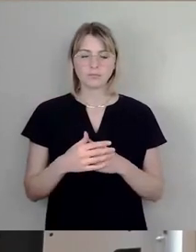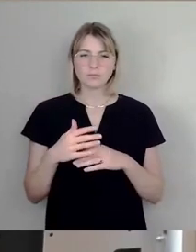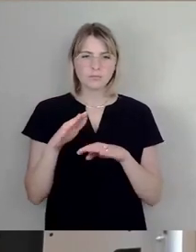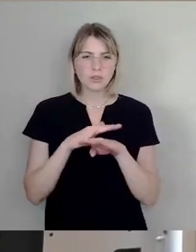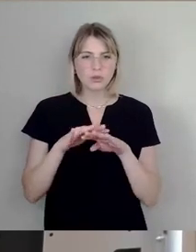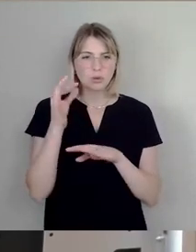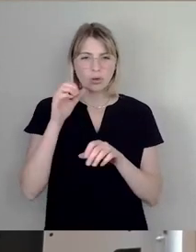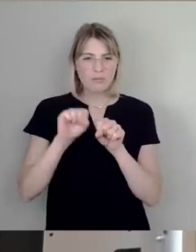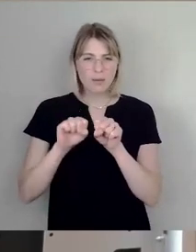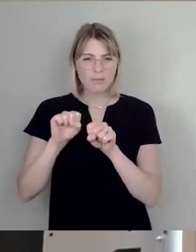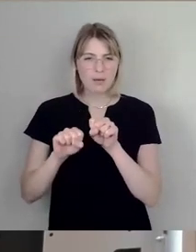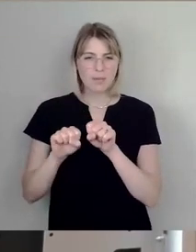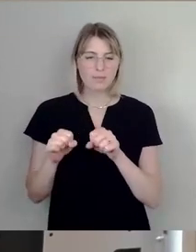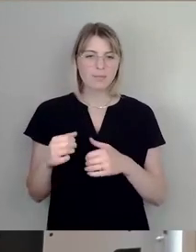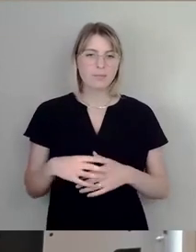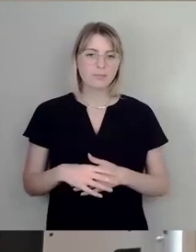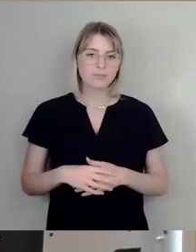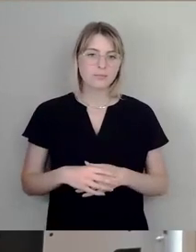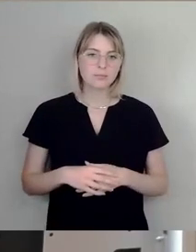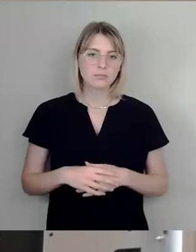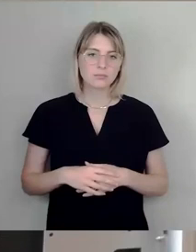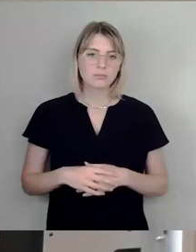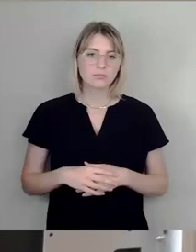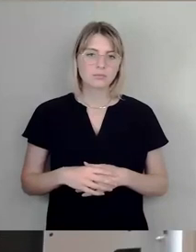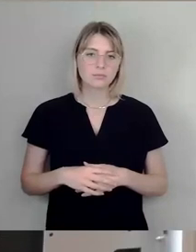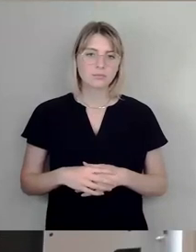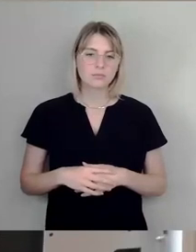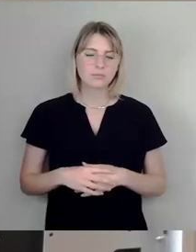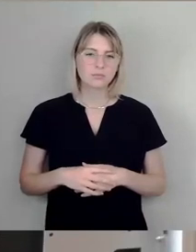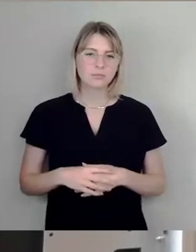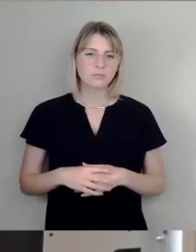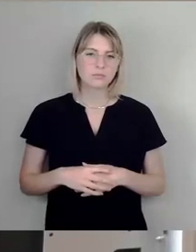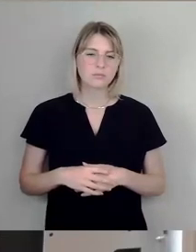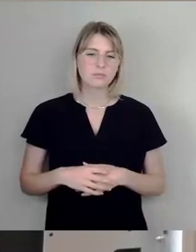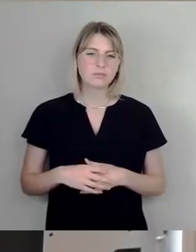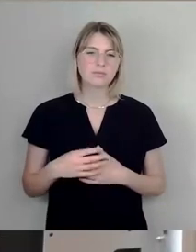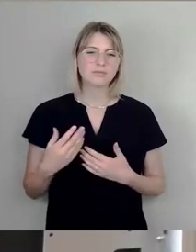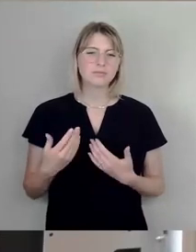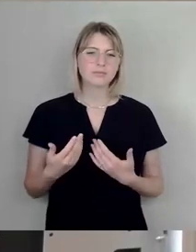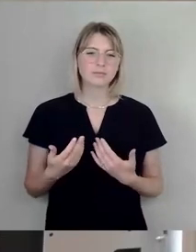Die weitere Lebensgeschichte dann im Krieg ist tragisch. Ihr Mann und sie wurden verhaftet.